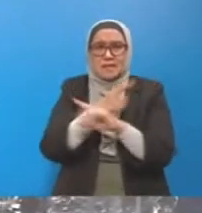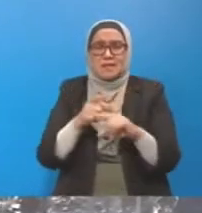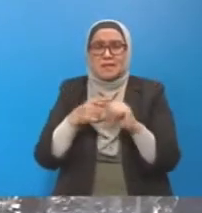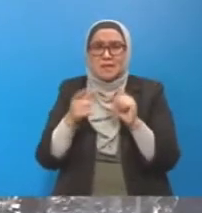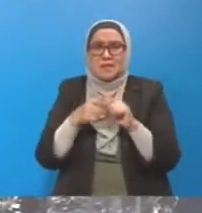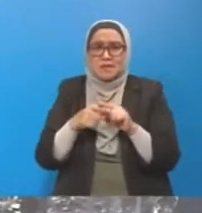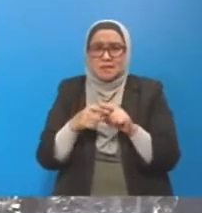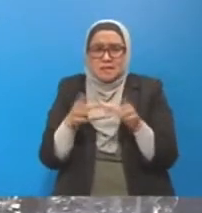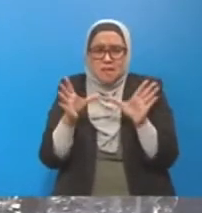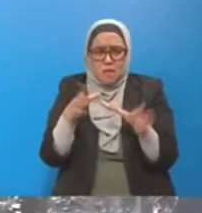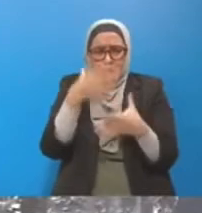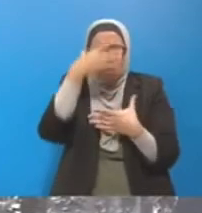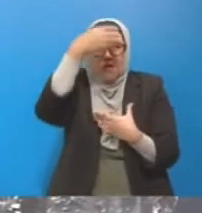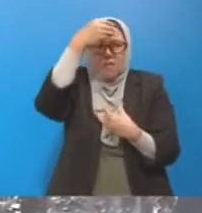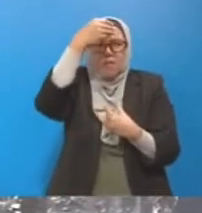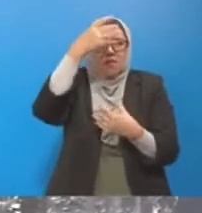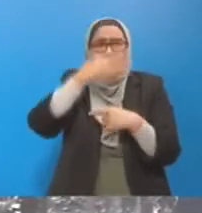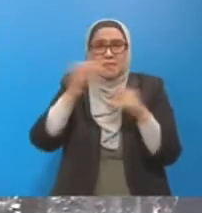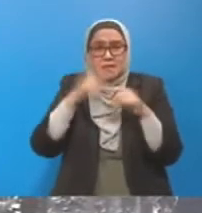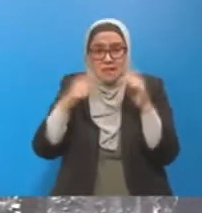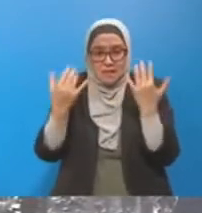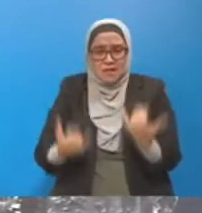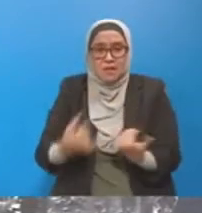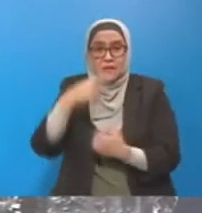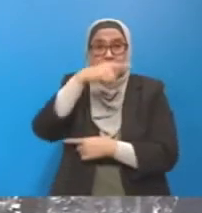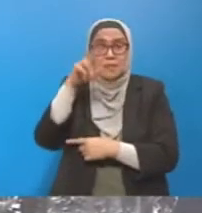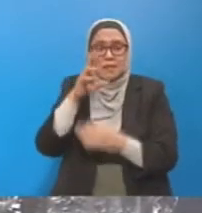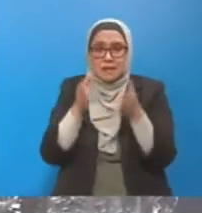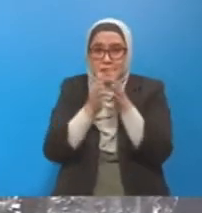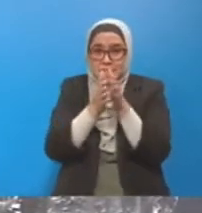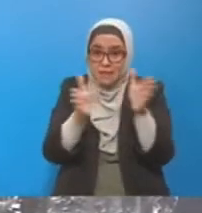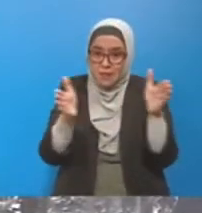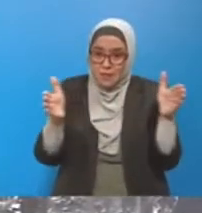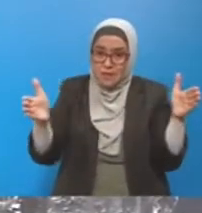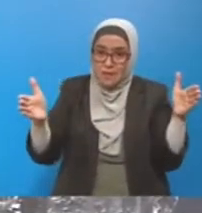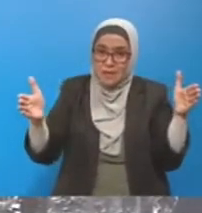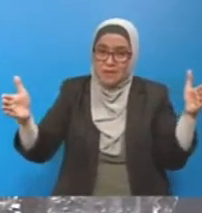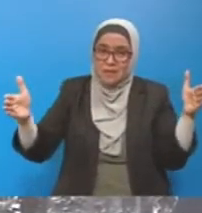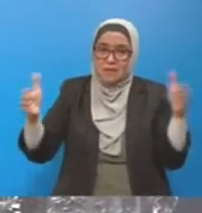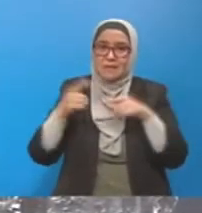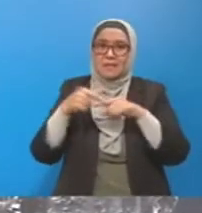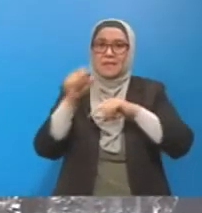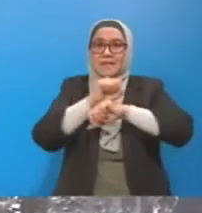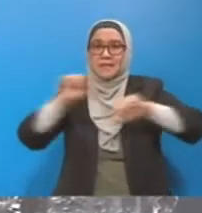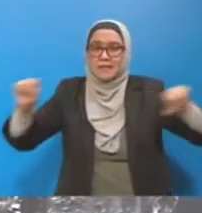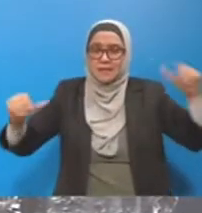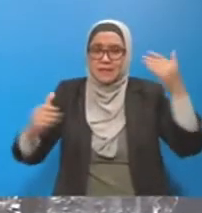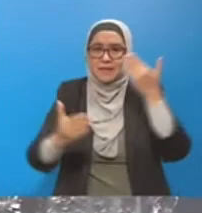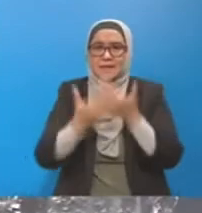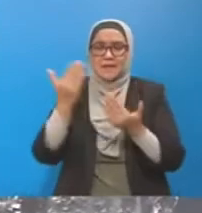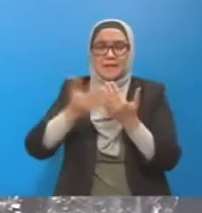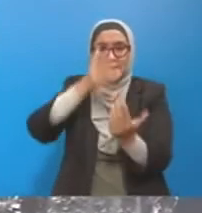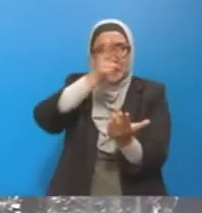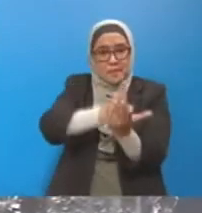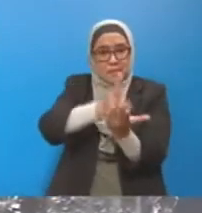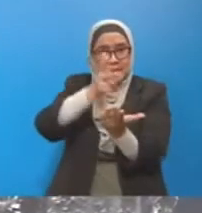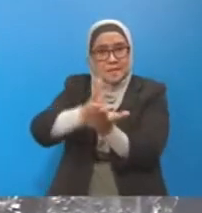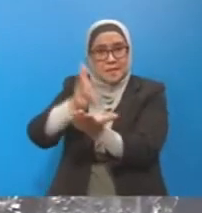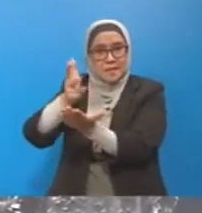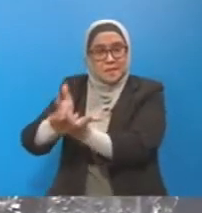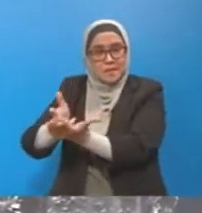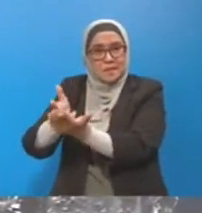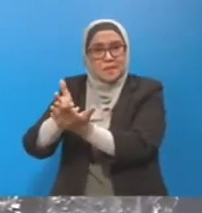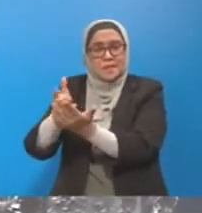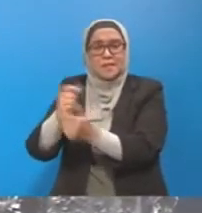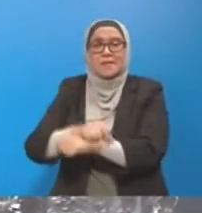kepada PPR baru yang lebih luas, selesa serta disediakan kemudahan bangunan letak kereta seperti PPR, contoh